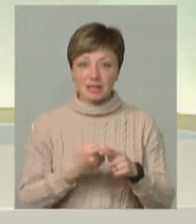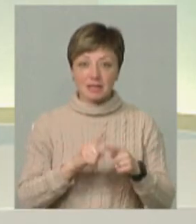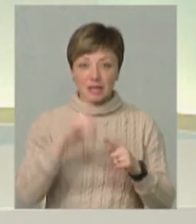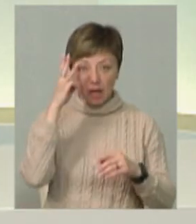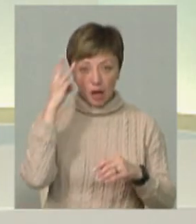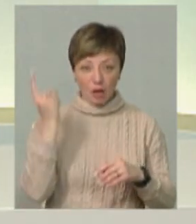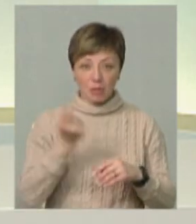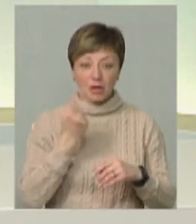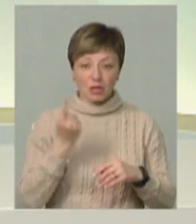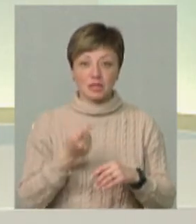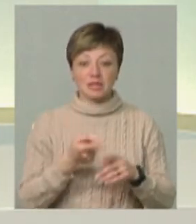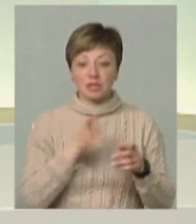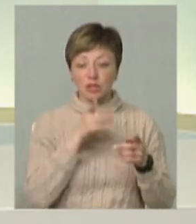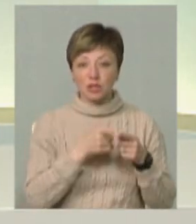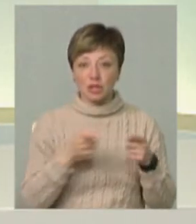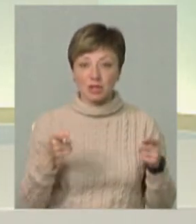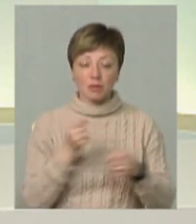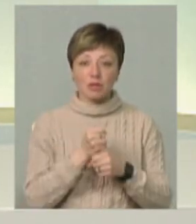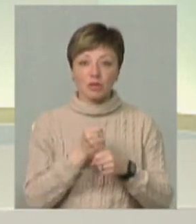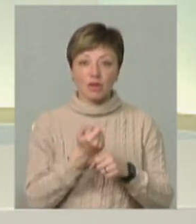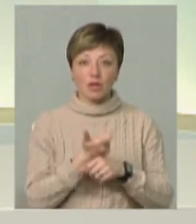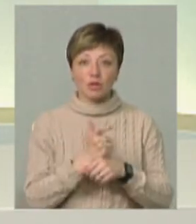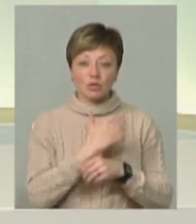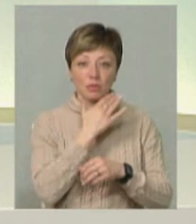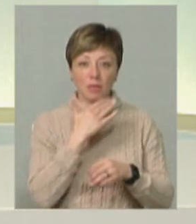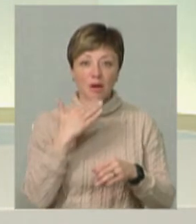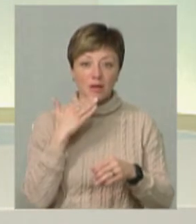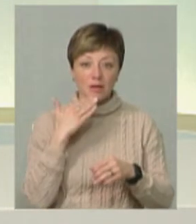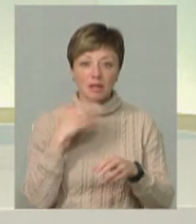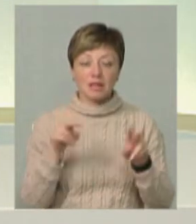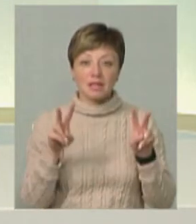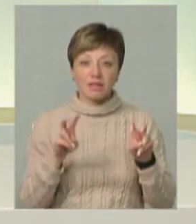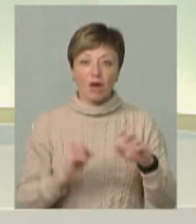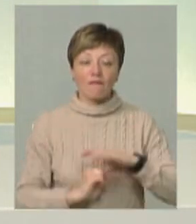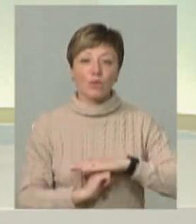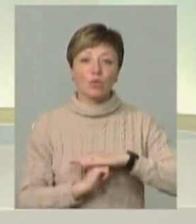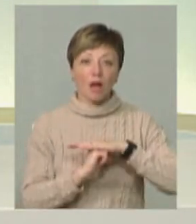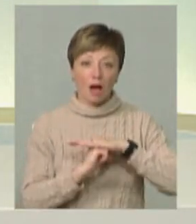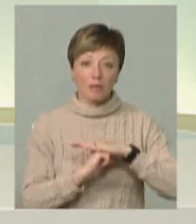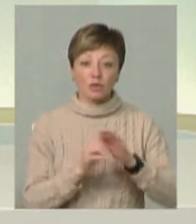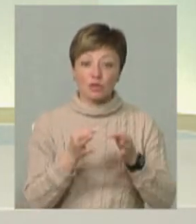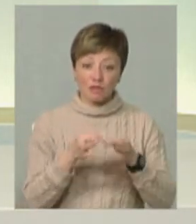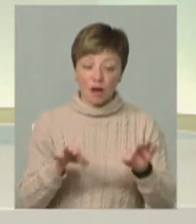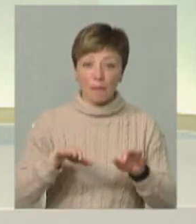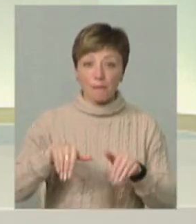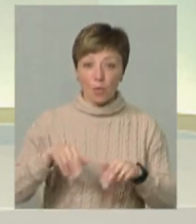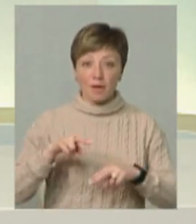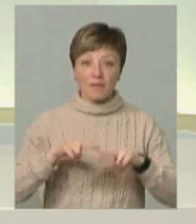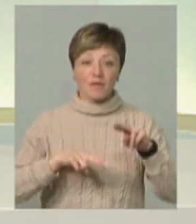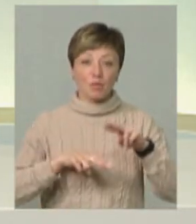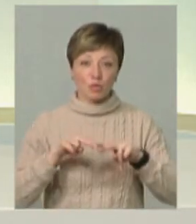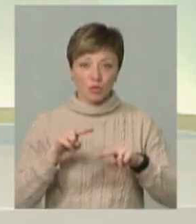Хмельниччині. Ми за цей час напрацювали дуже багато таких гарних, це я називаю фундаментом, який дозволяє вже потім вибудувати